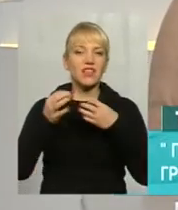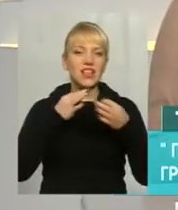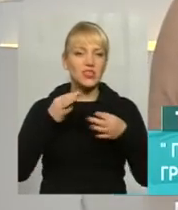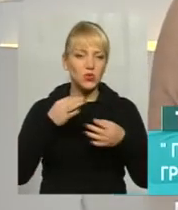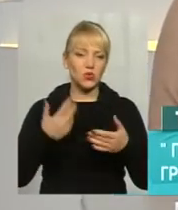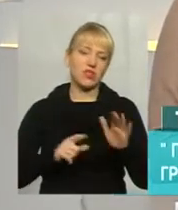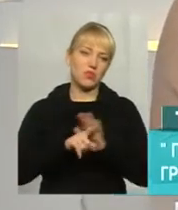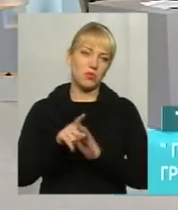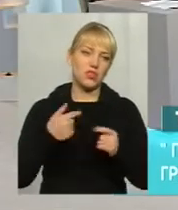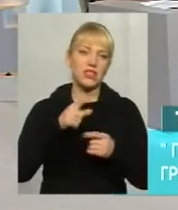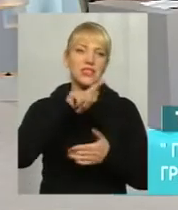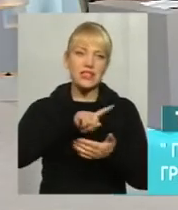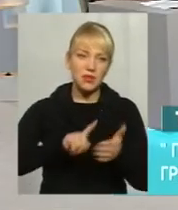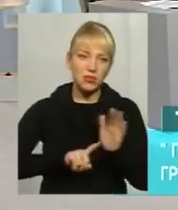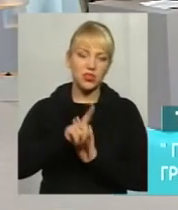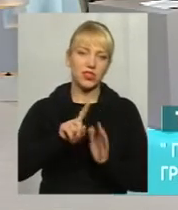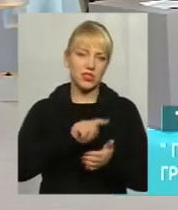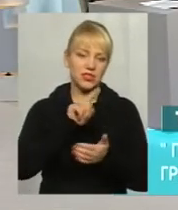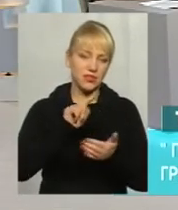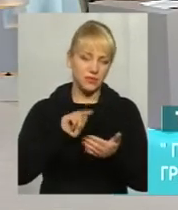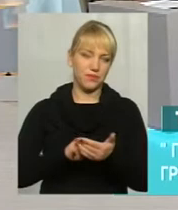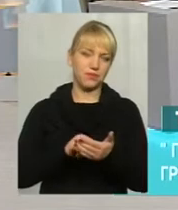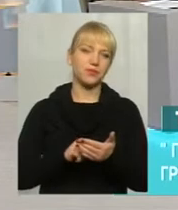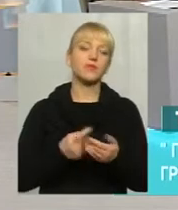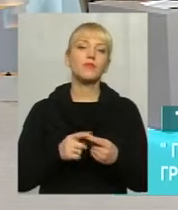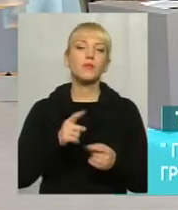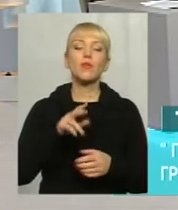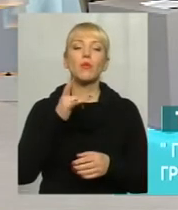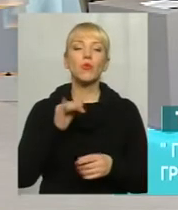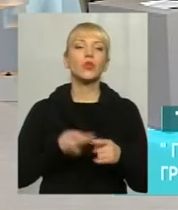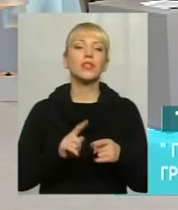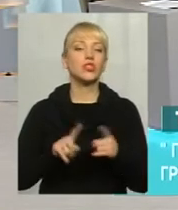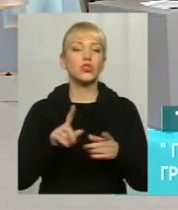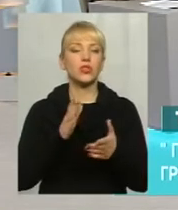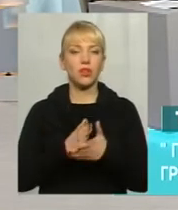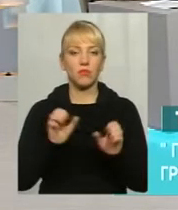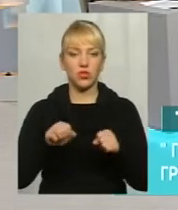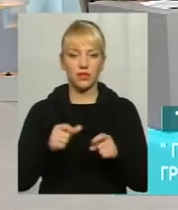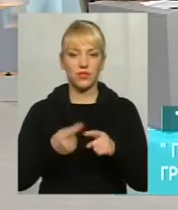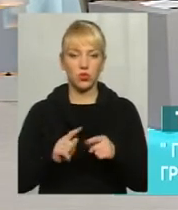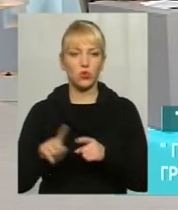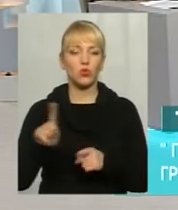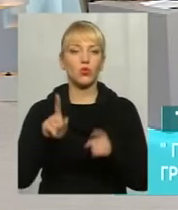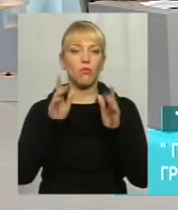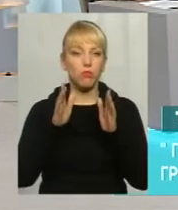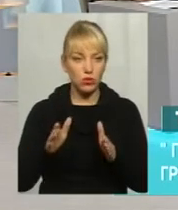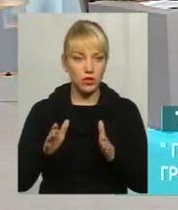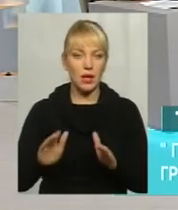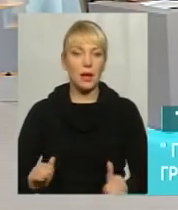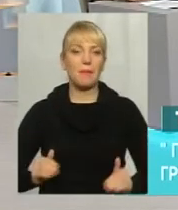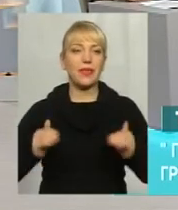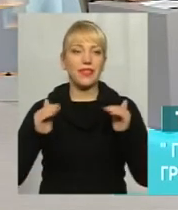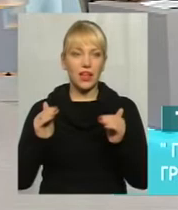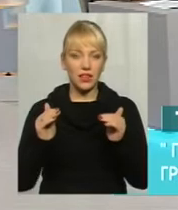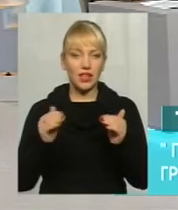Отож, зразу задаю питання, яке цікавить більшість про те, що є можливість того, що буде піднята